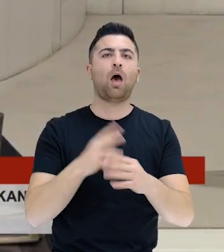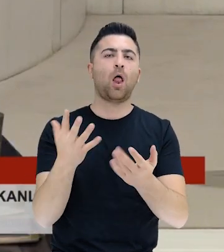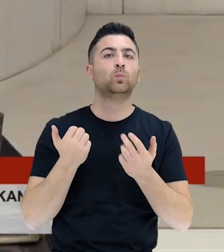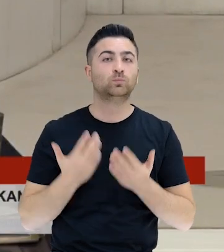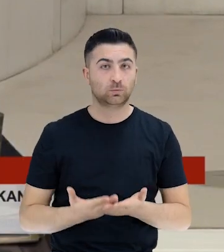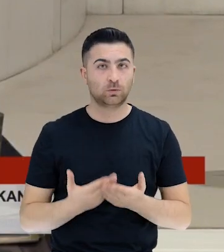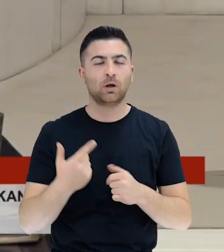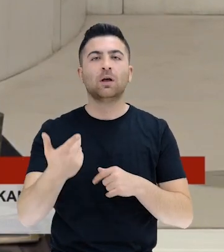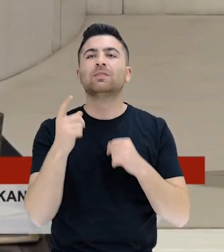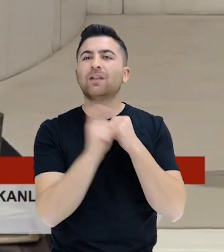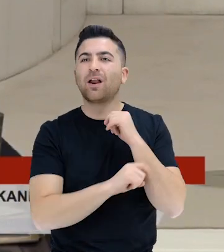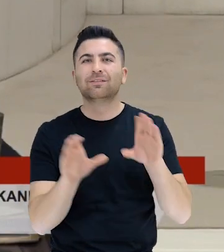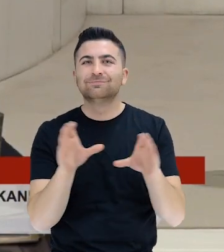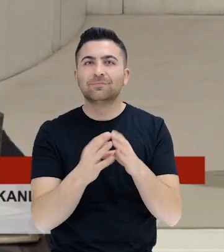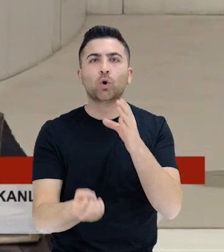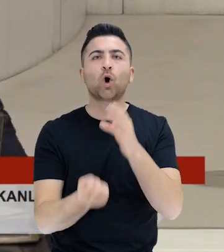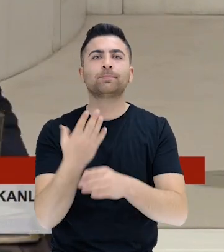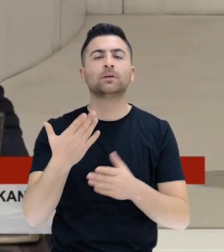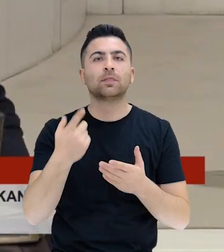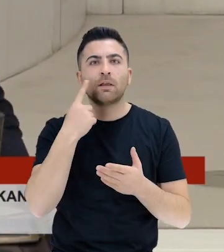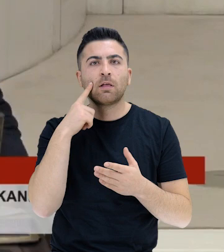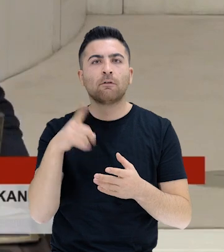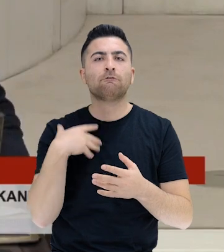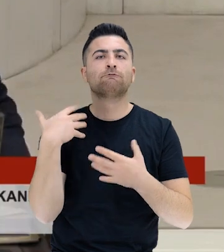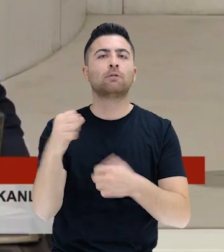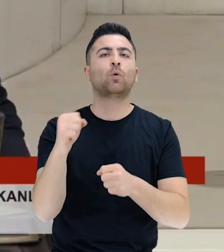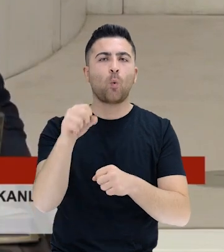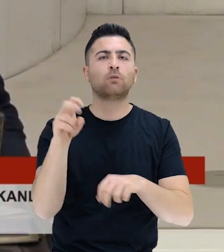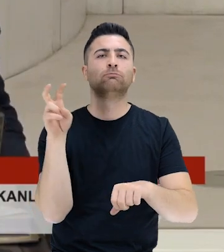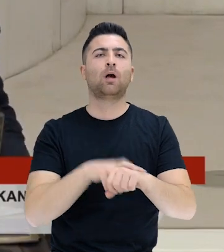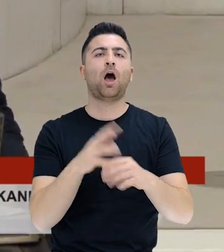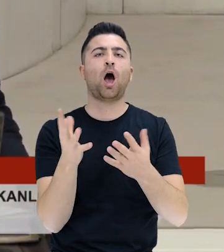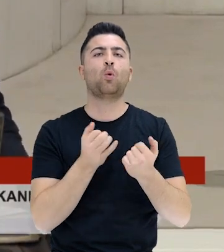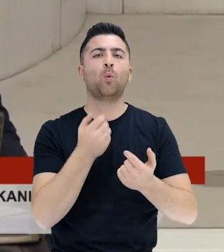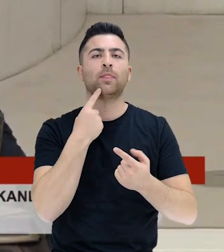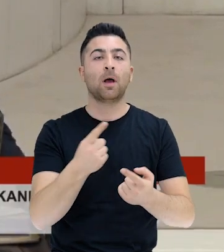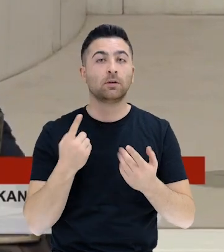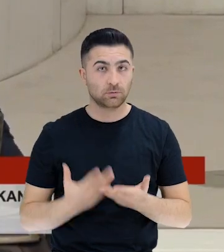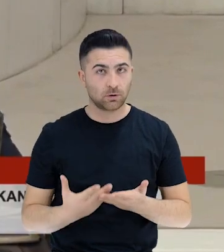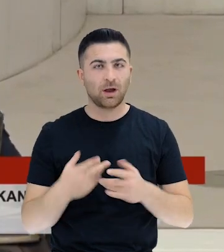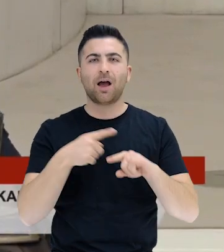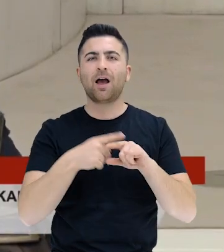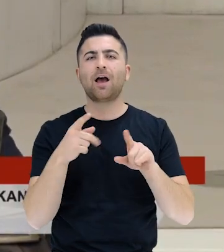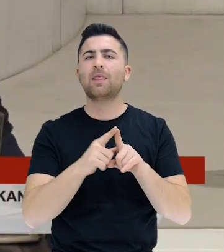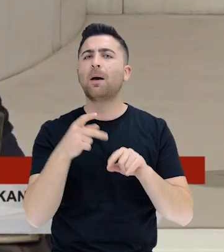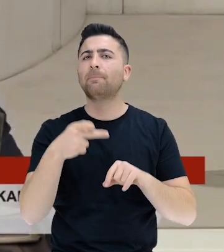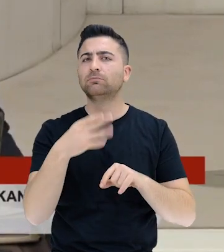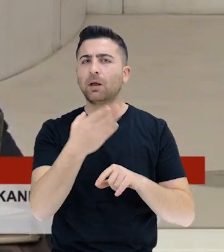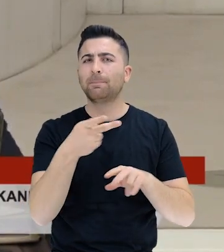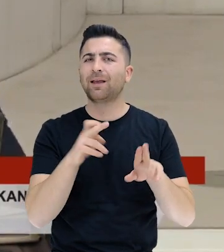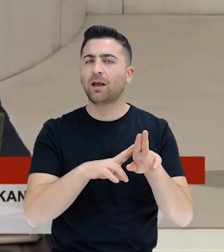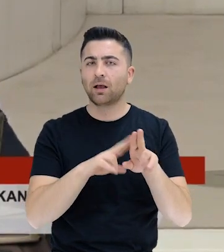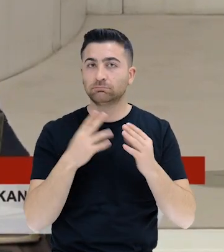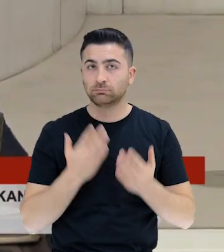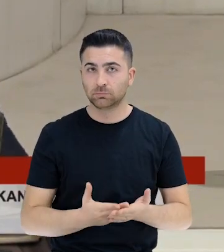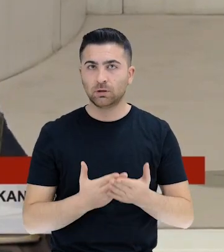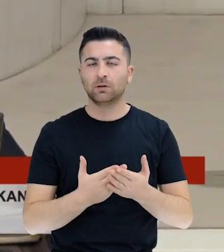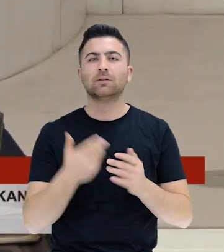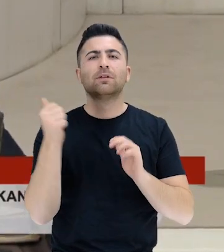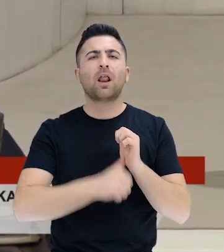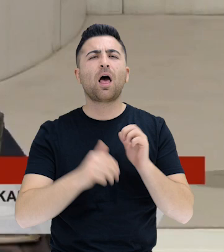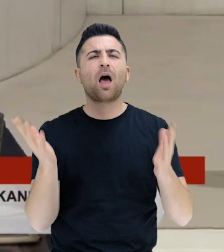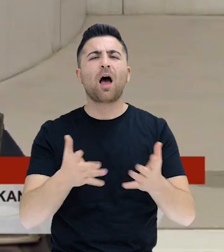işimizin intikamını alıyorsunuz. Terör devleti kurdurma işimizin sarı torbaların bizden intikamını alıyorsunuz. HDP ile